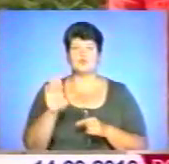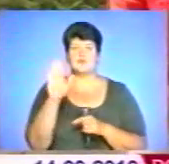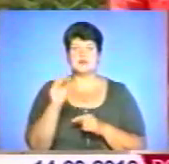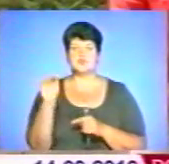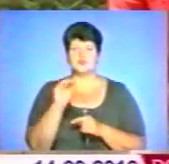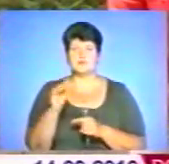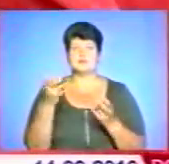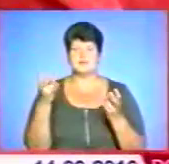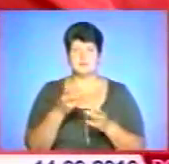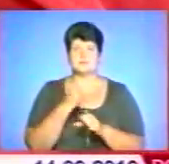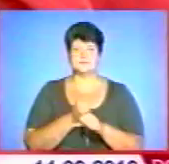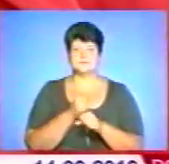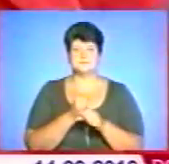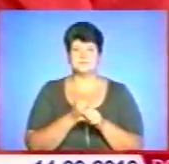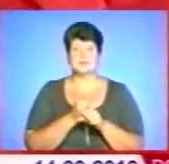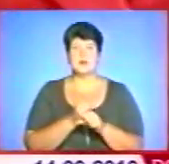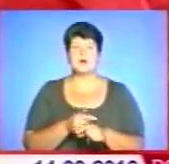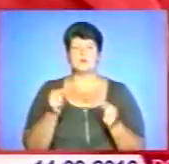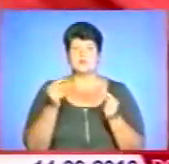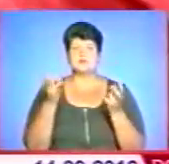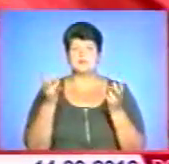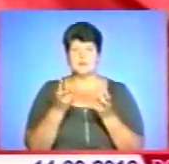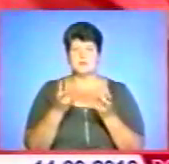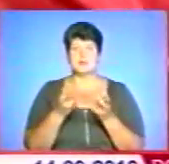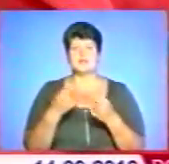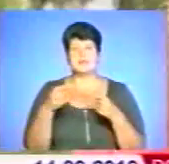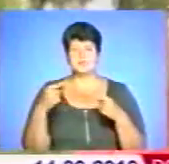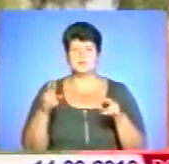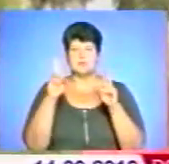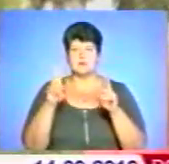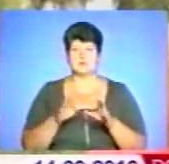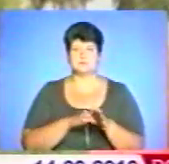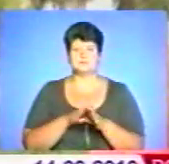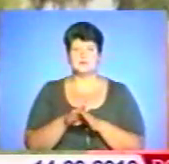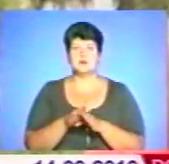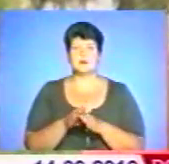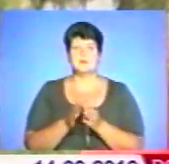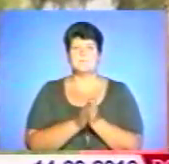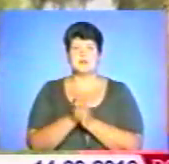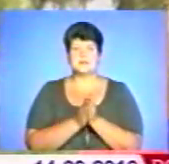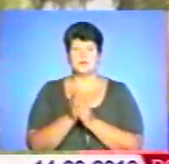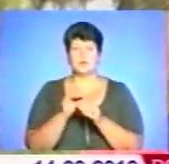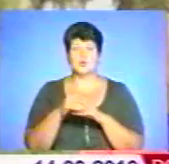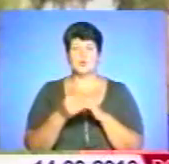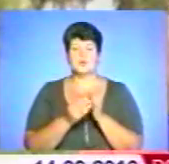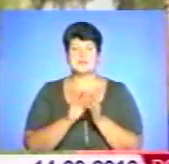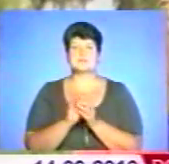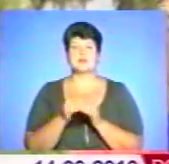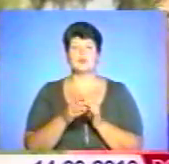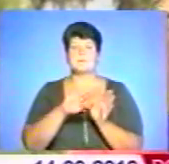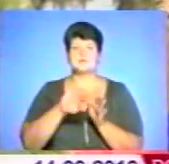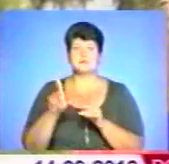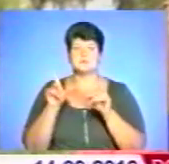жовтень – час для імунопрофілактики. Проте слід дотримуватися й інших правил. Мити руки з милом після проїзду в